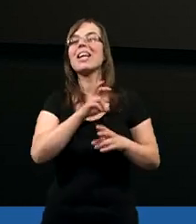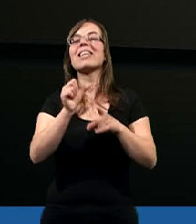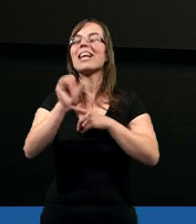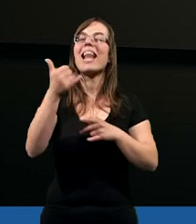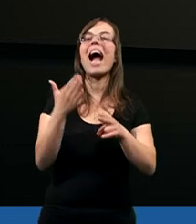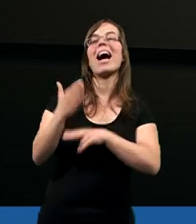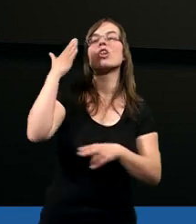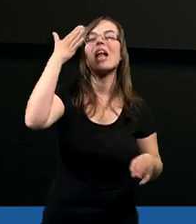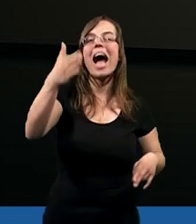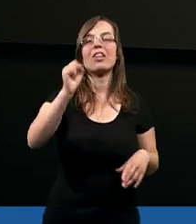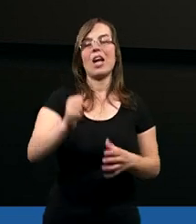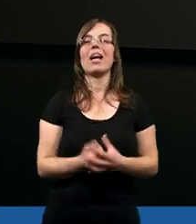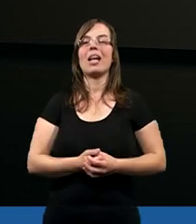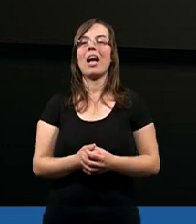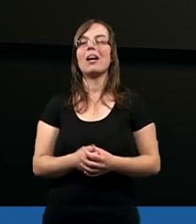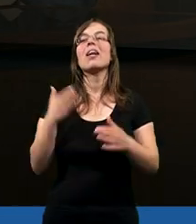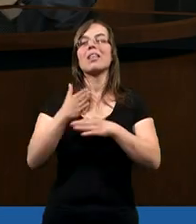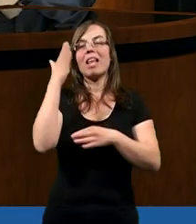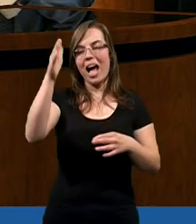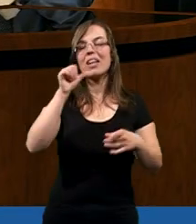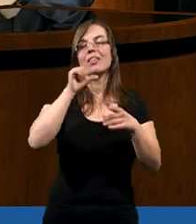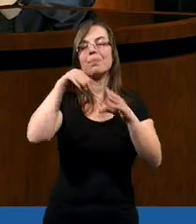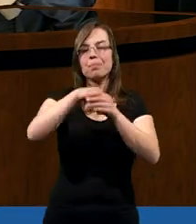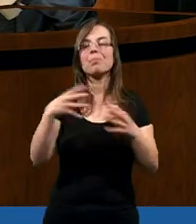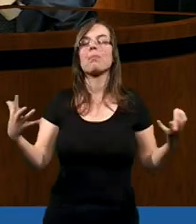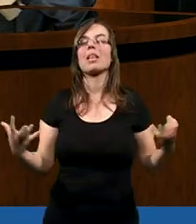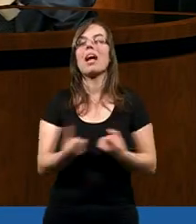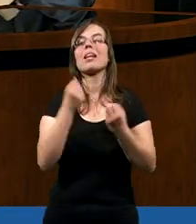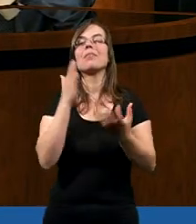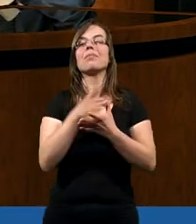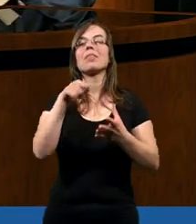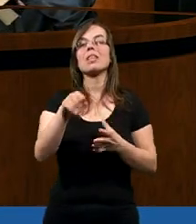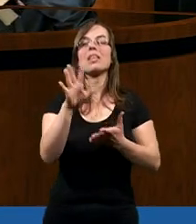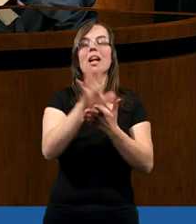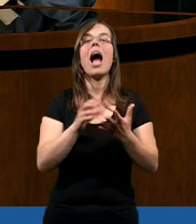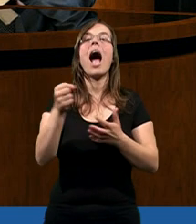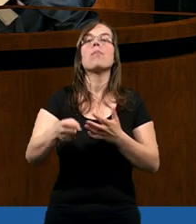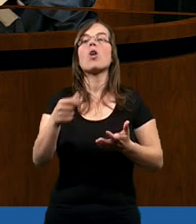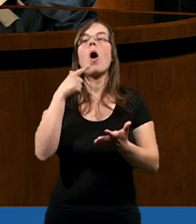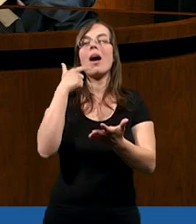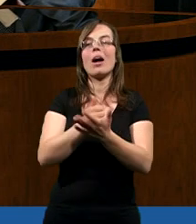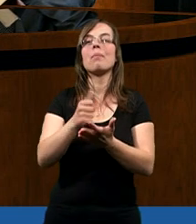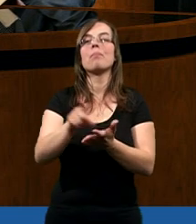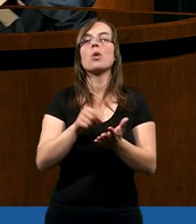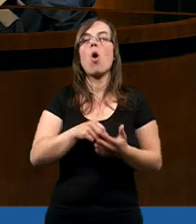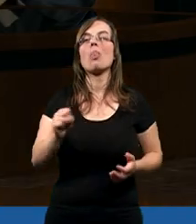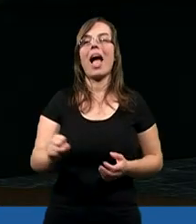czy jest jakaś nadzieja? Ja nadzieję bym znalazła w tym, co spotkało Piotra. W końcu to